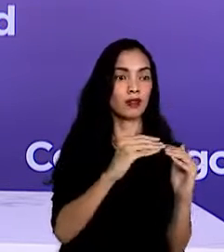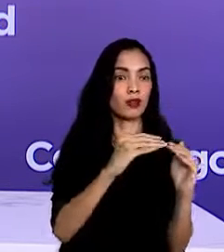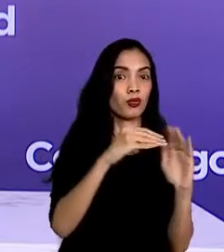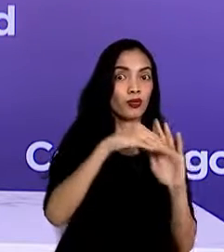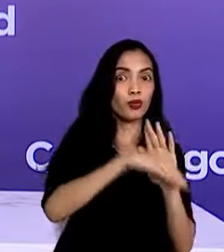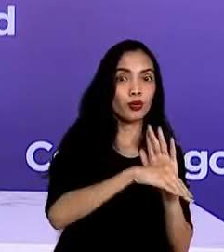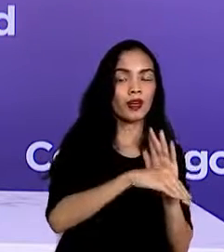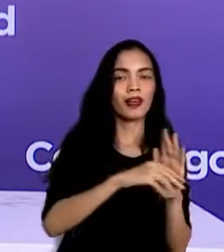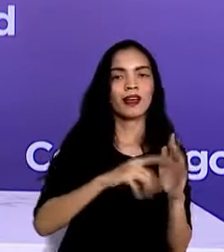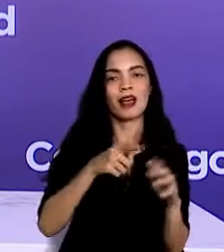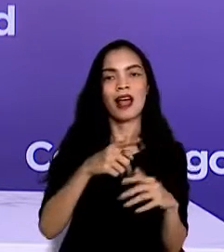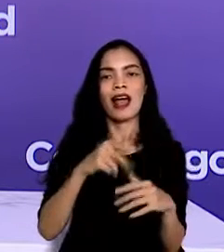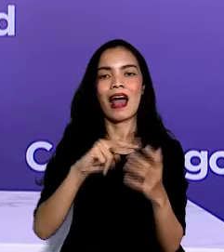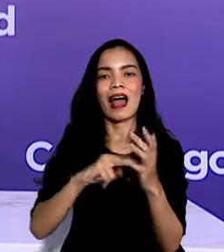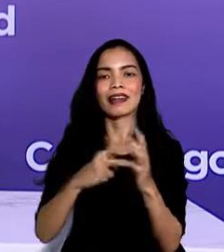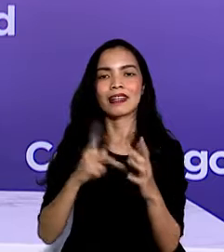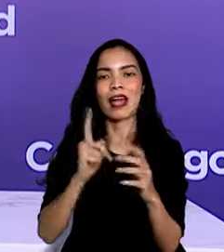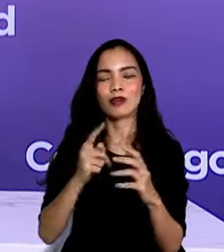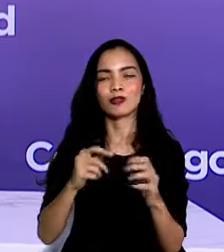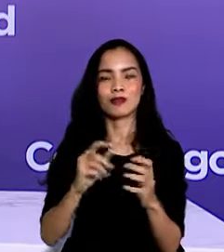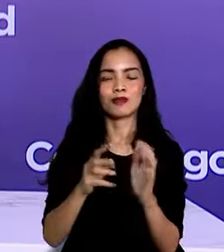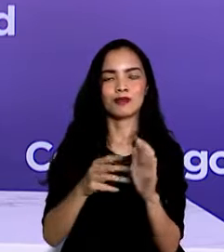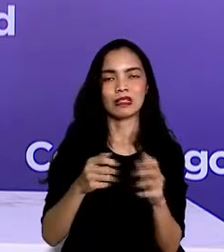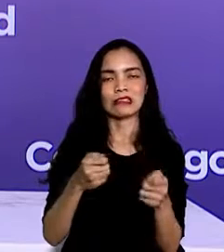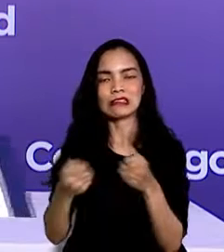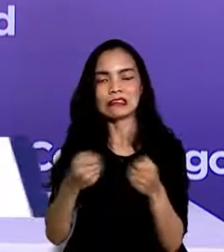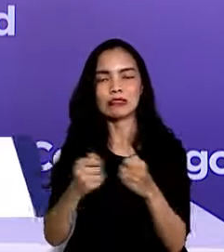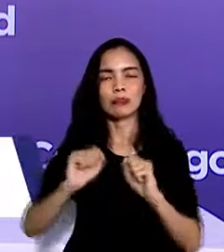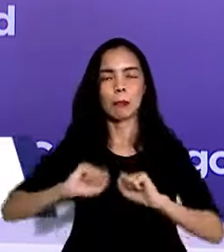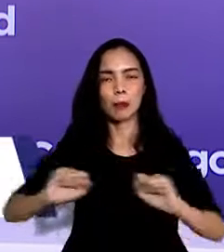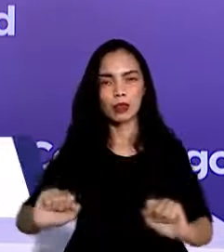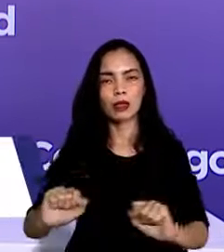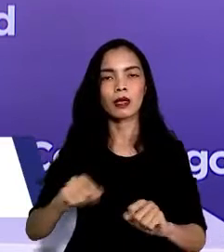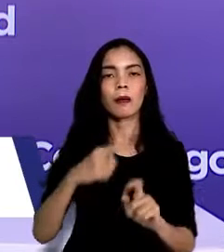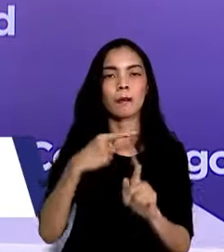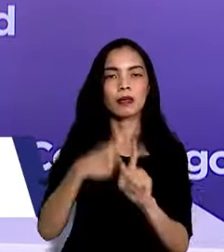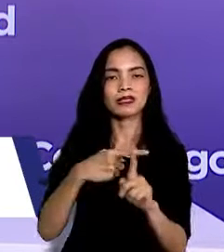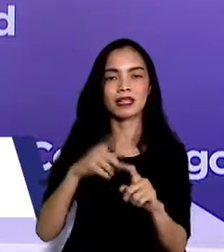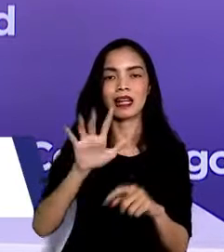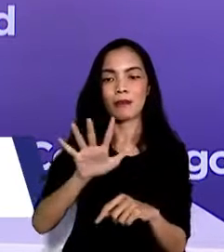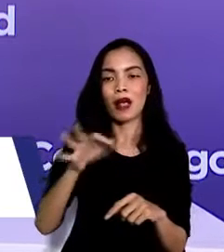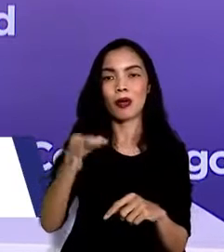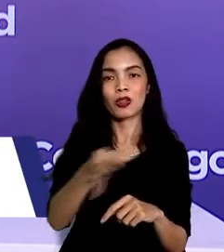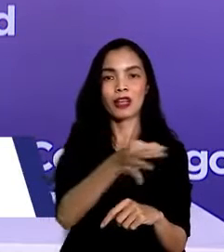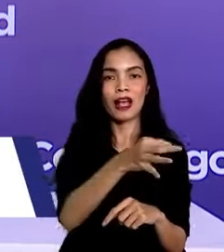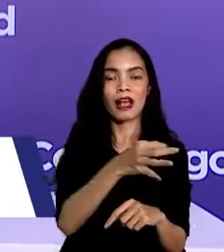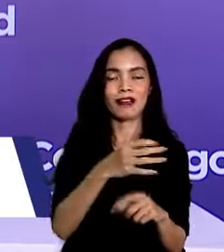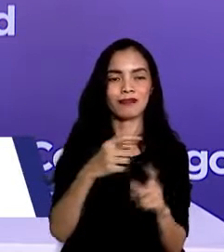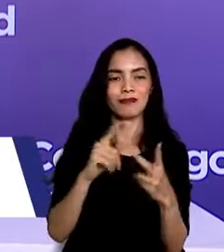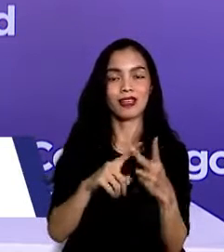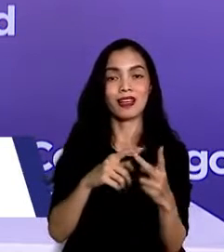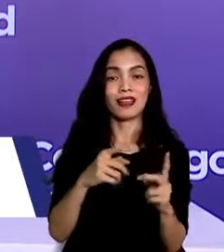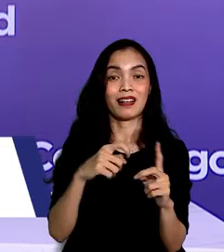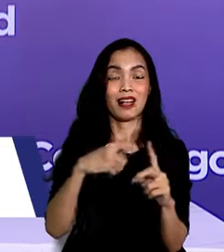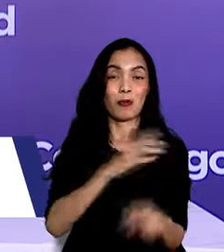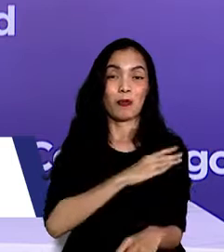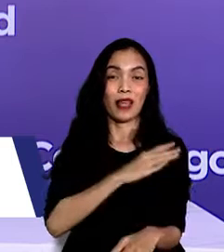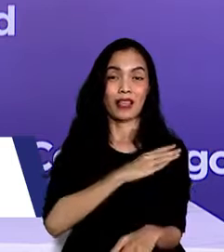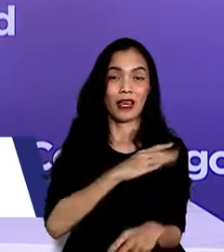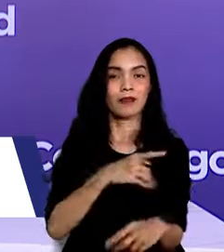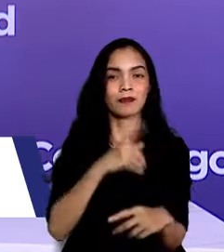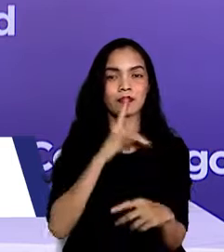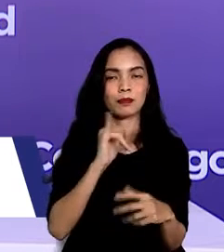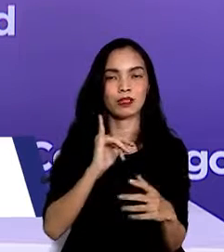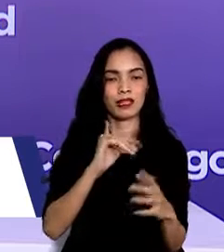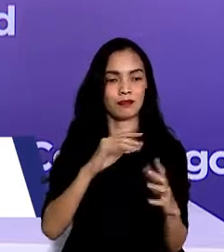dan penurunan kasus aktif di 50 kabupaten kota ini akan menjadi kunci penting dalam penurunan